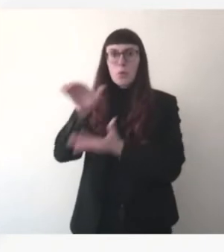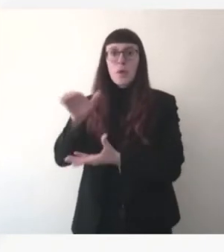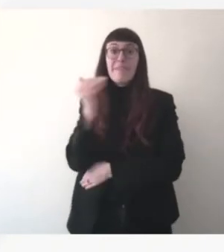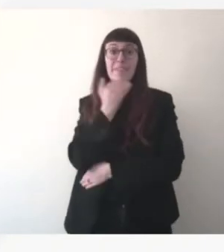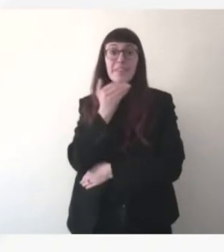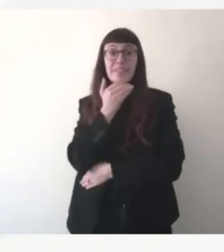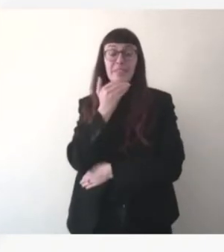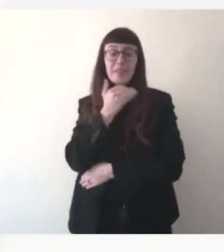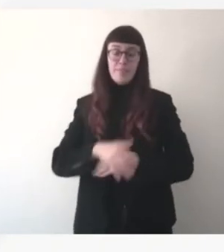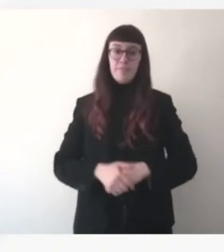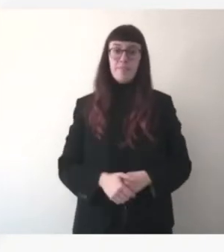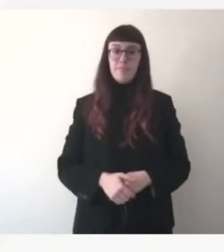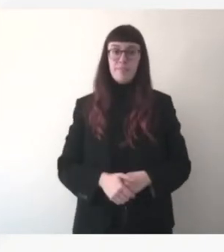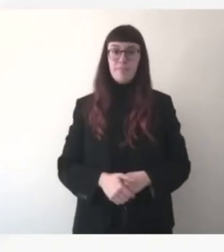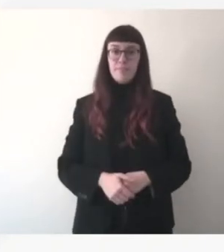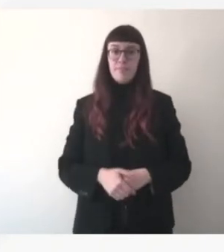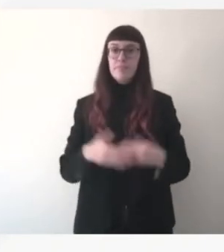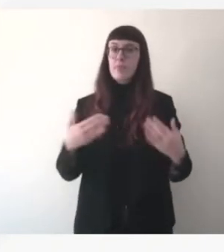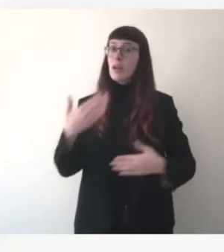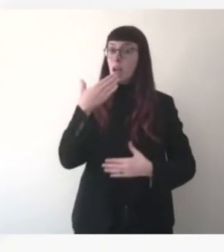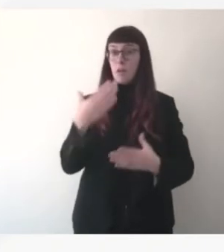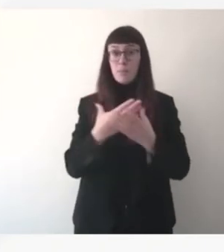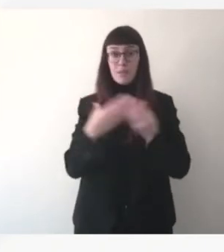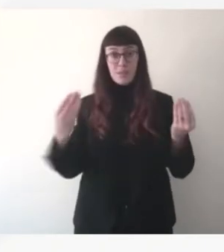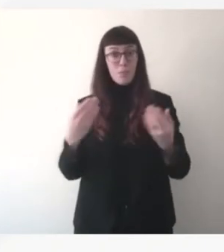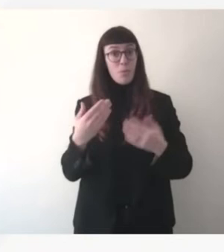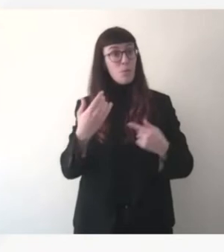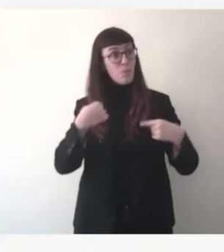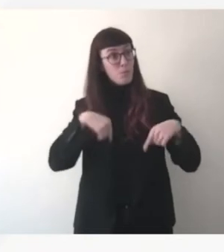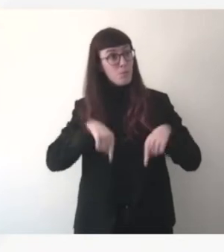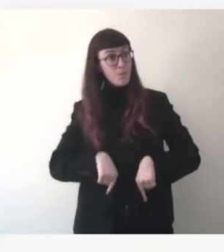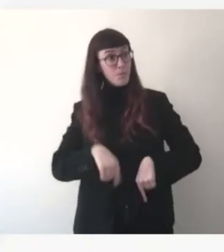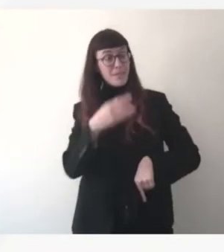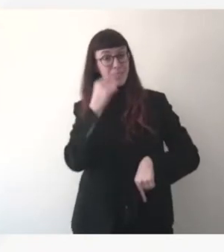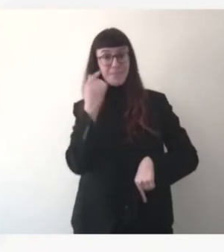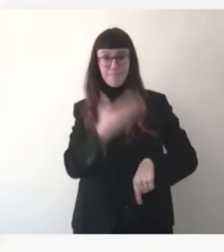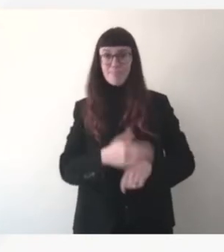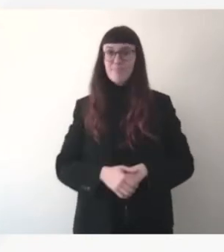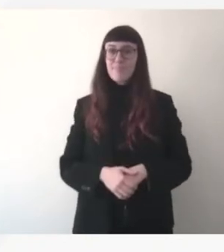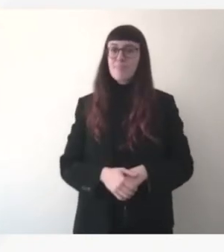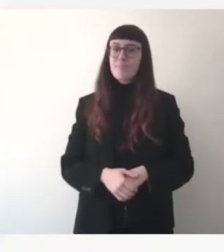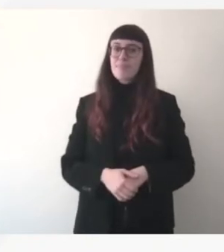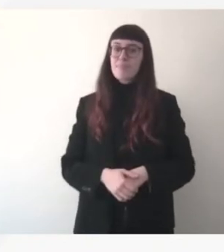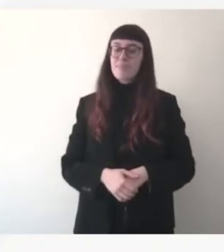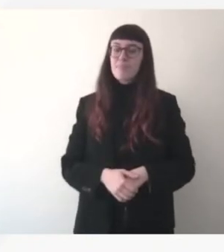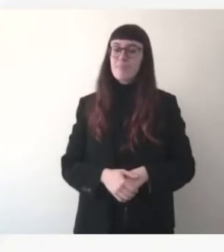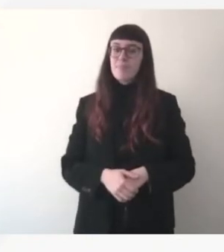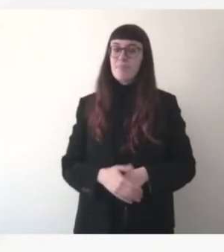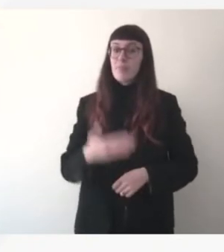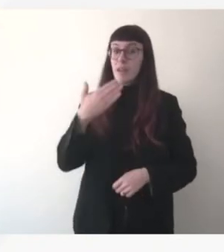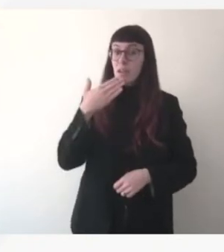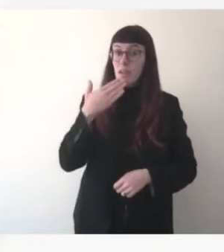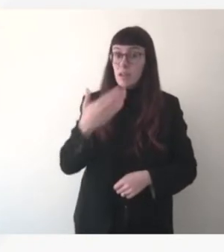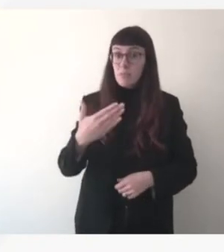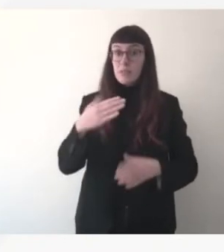Bien, merci beaucoup Monsieur le Ministre. Cher Cédric, d'abord d'avoir organisé cette réunion très importante informelle